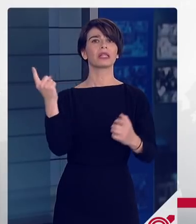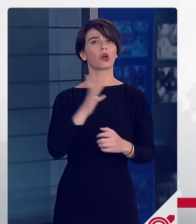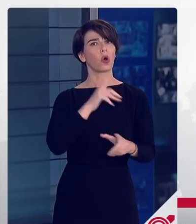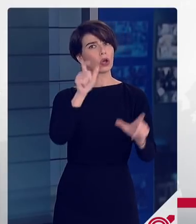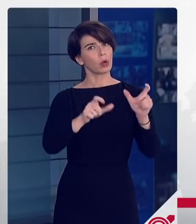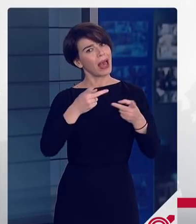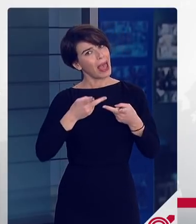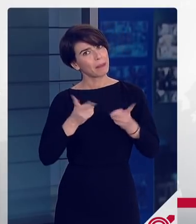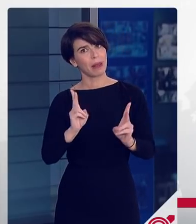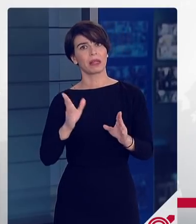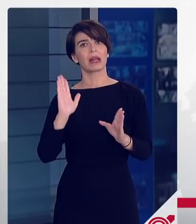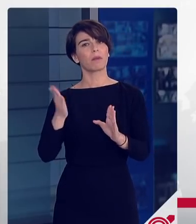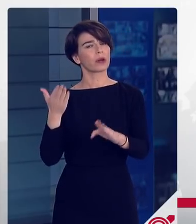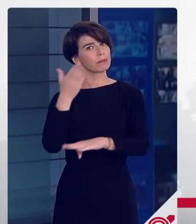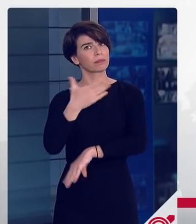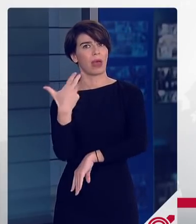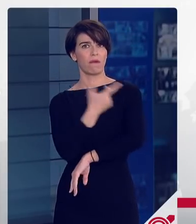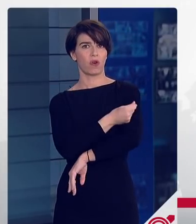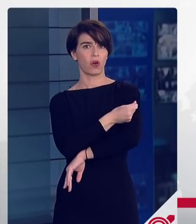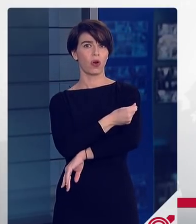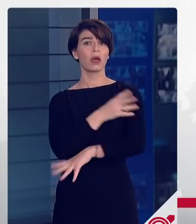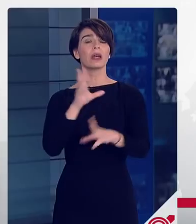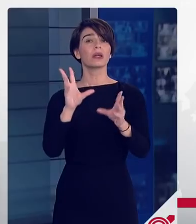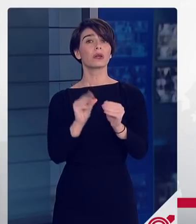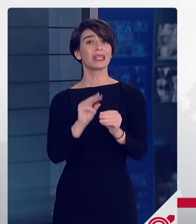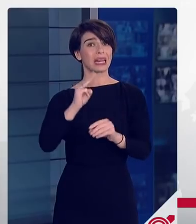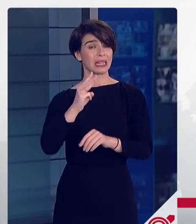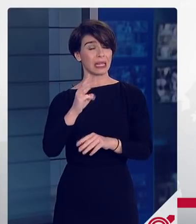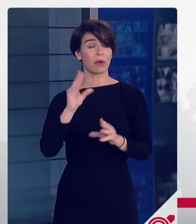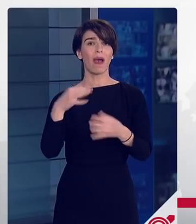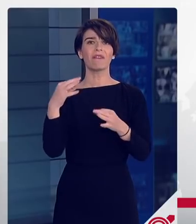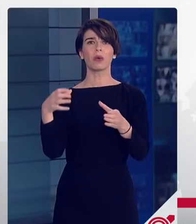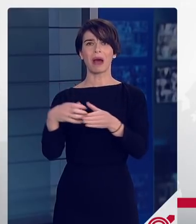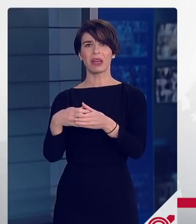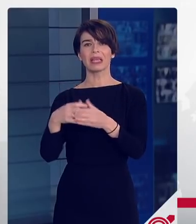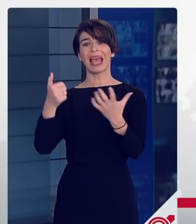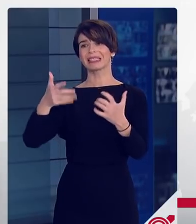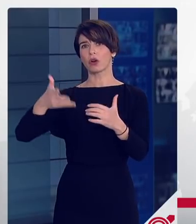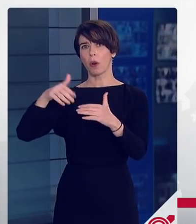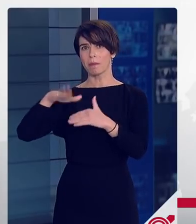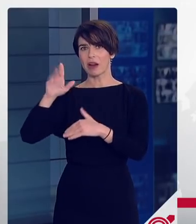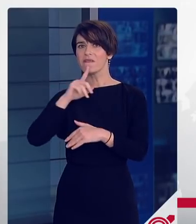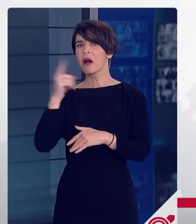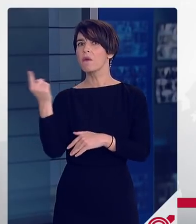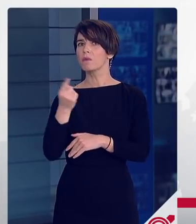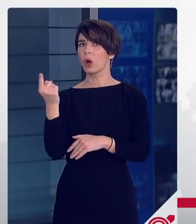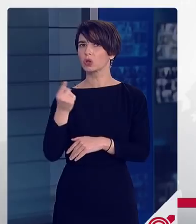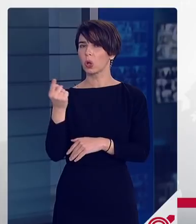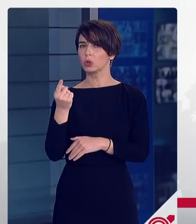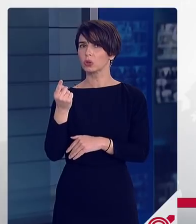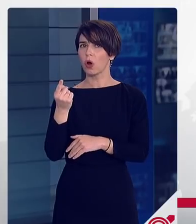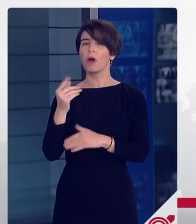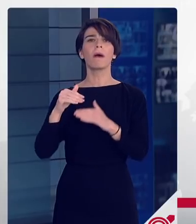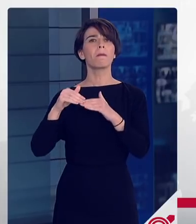κάνει την αναμνηστική δόση και ειδικά στις ευάλωτες ομάδες άνω των 60 ετών το ποσοσό αυτό πλέον